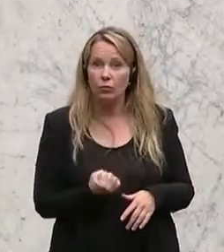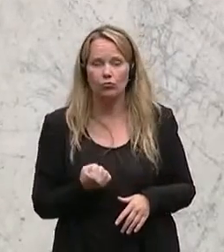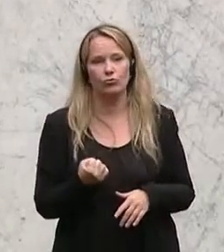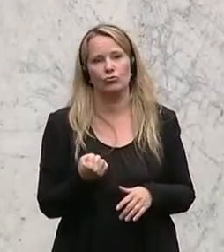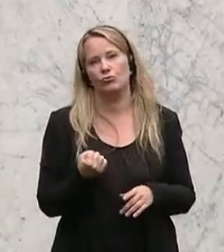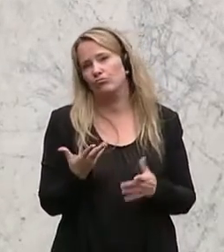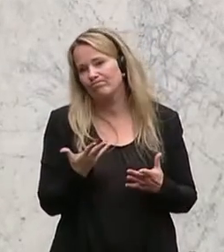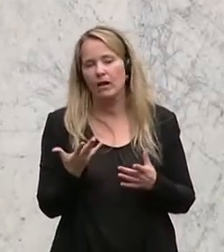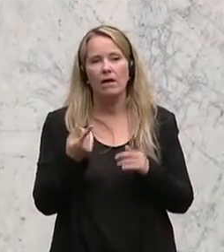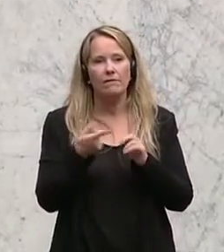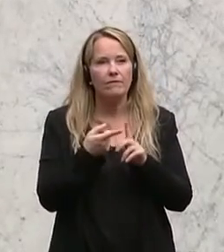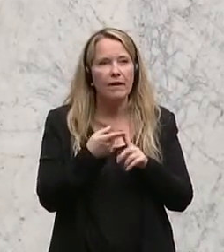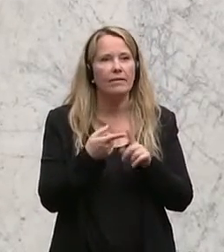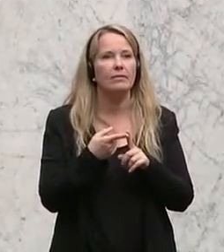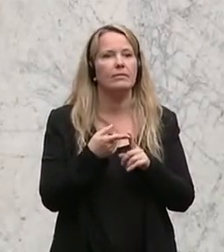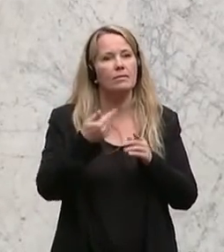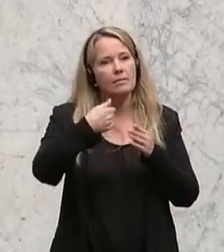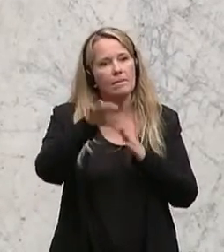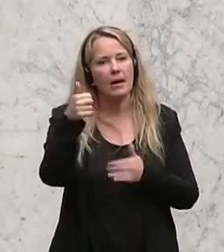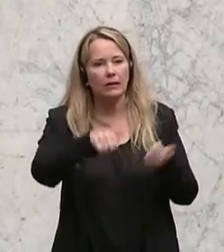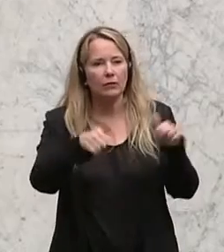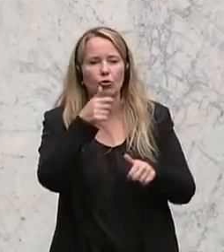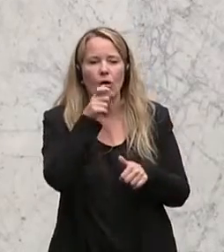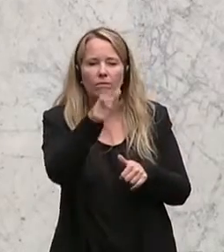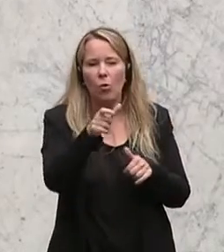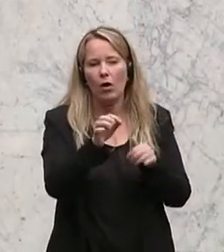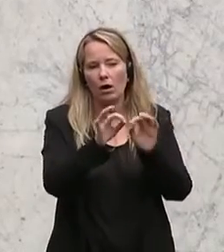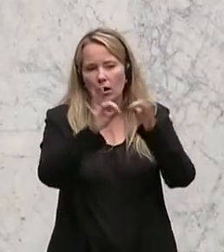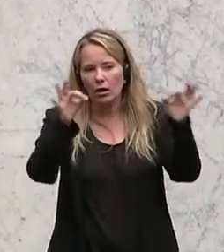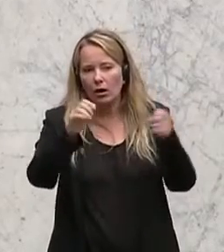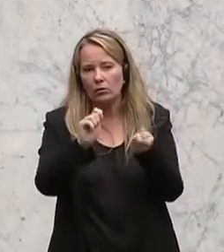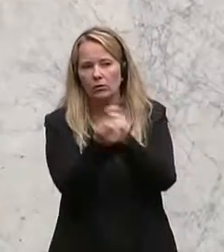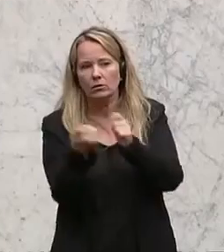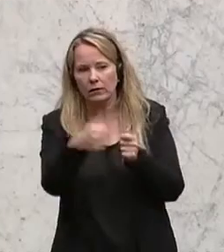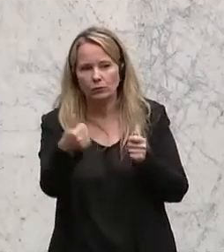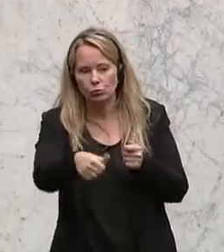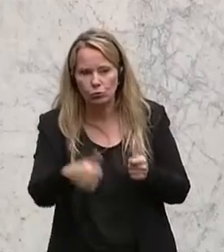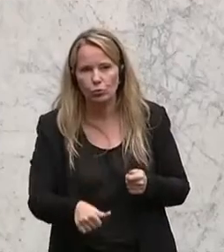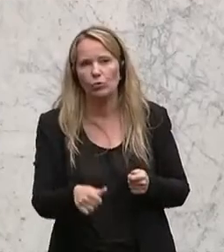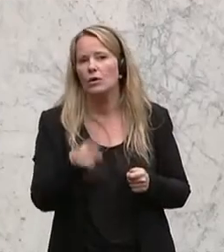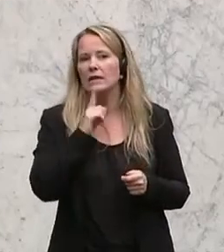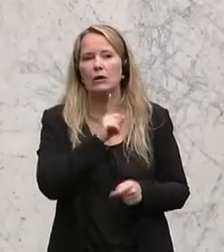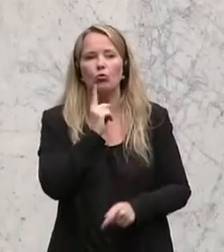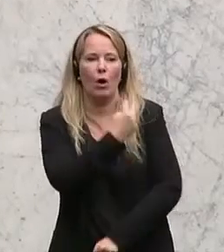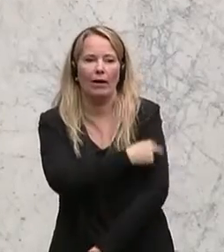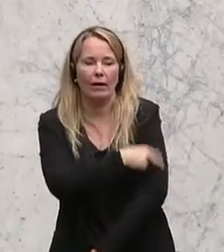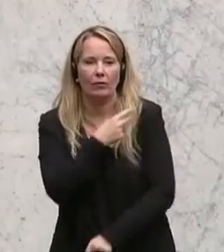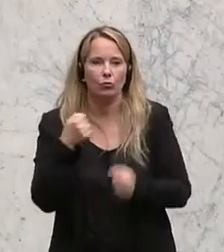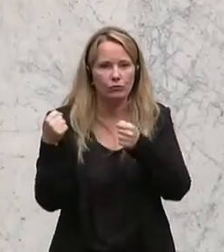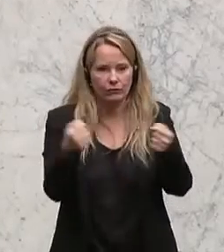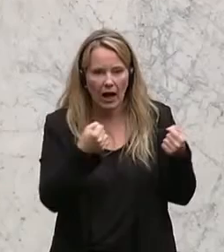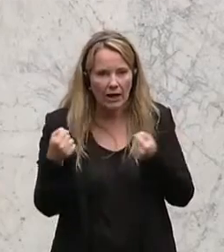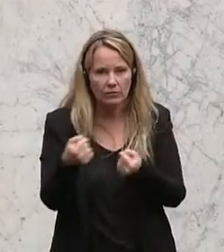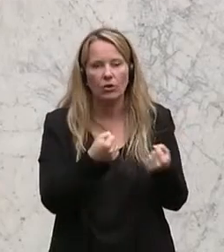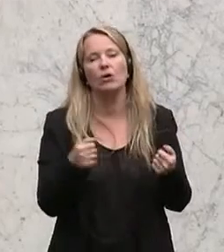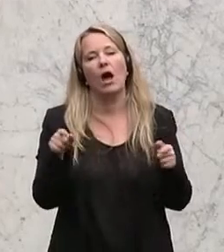man schon etwas weiter bei den Begrifflichkeiten geht, dass man auch nicht nur Rettungsfahrzeuge, sondern